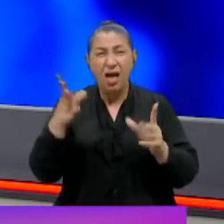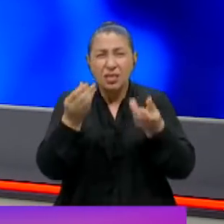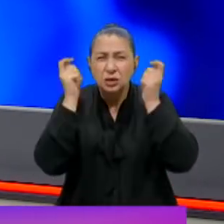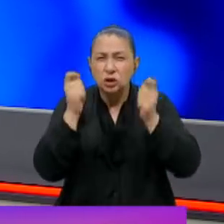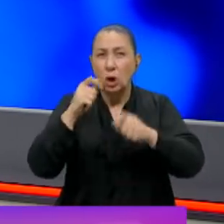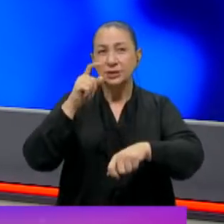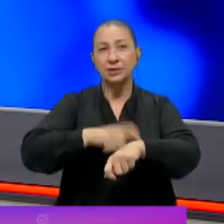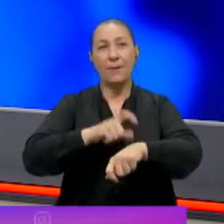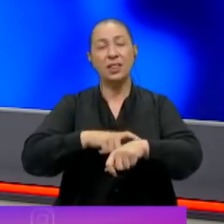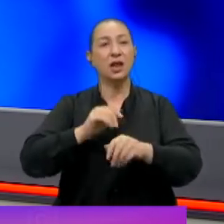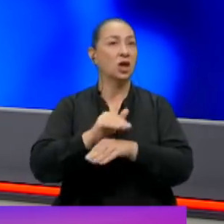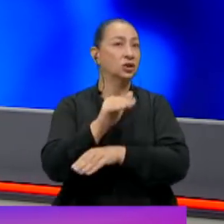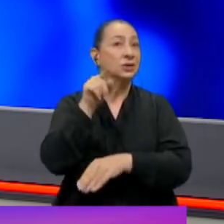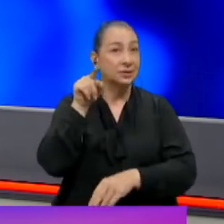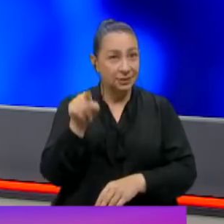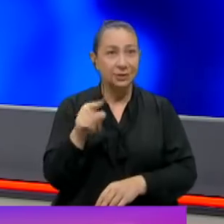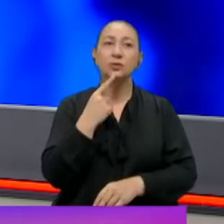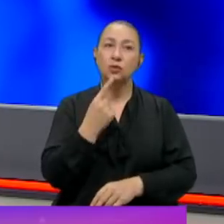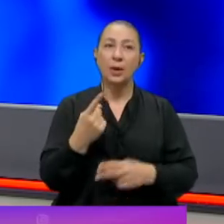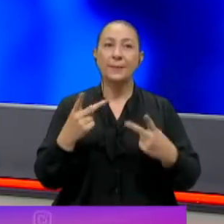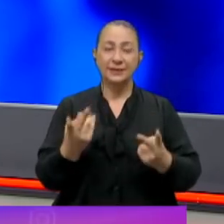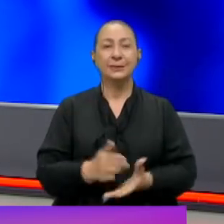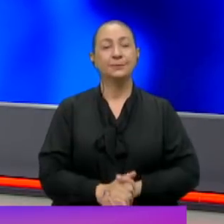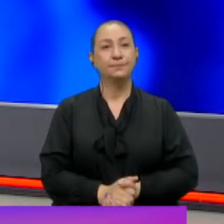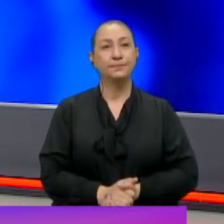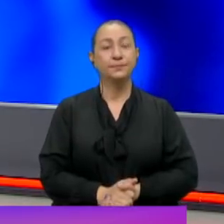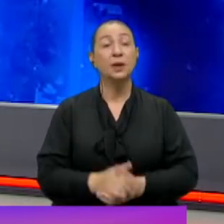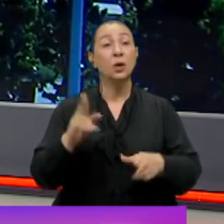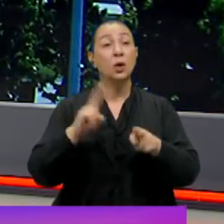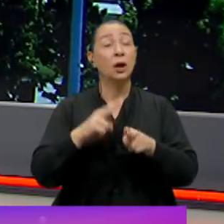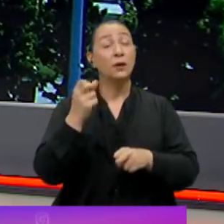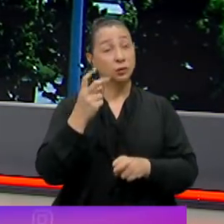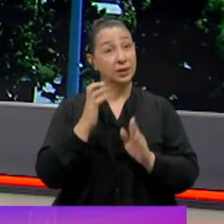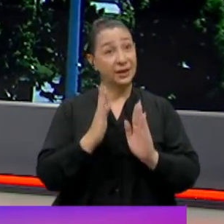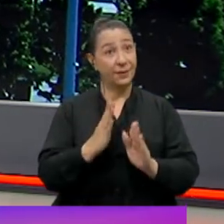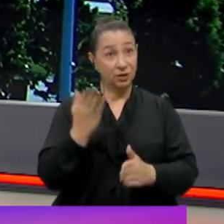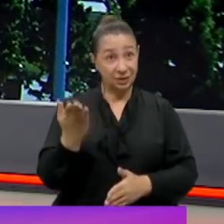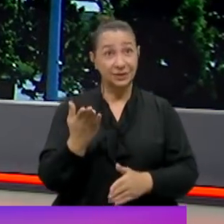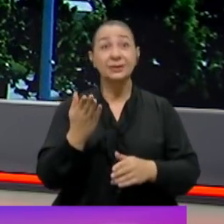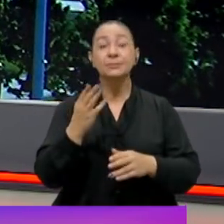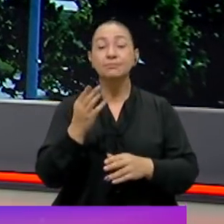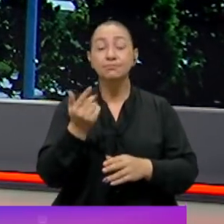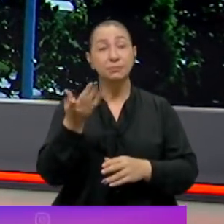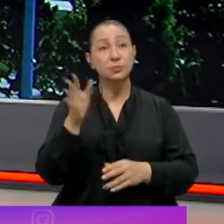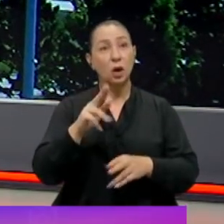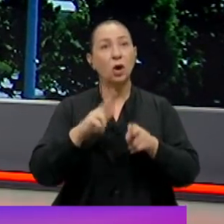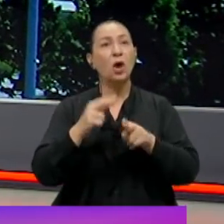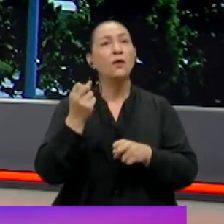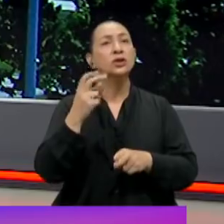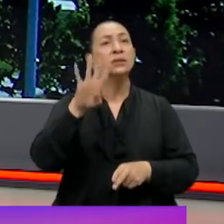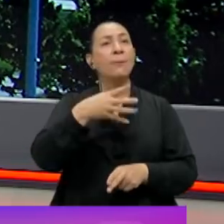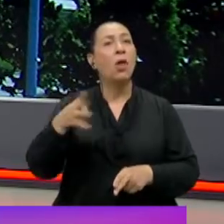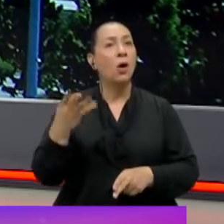dönemlerinden birini yaşadığını söyleyebiliriz. Koronayla da devam edeceğiz. İlerleyen dakikalarda koronavirüs